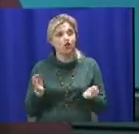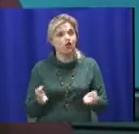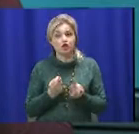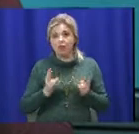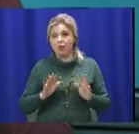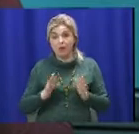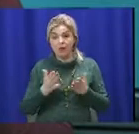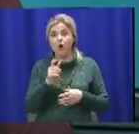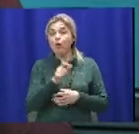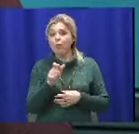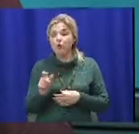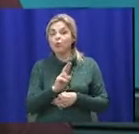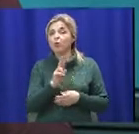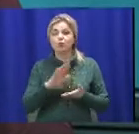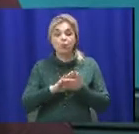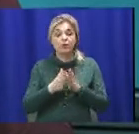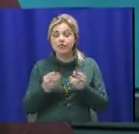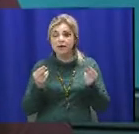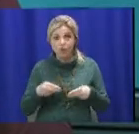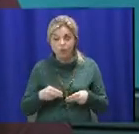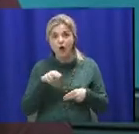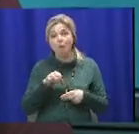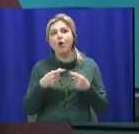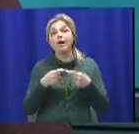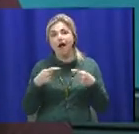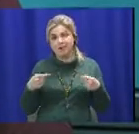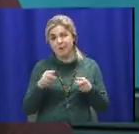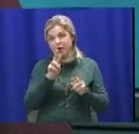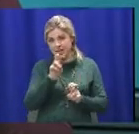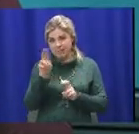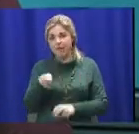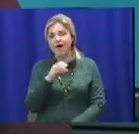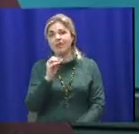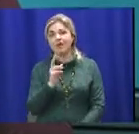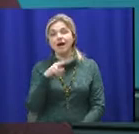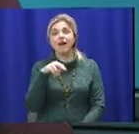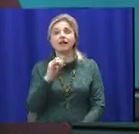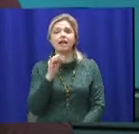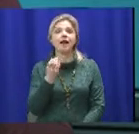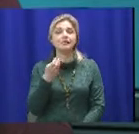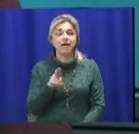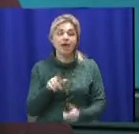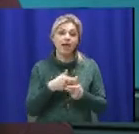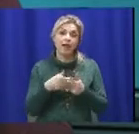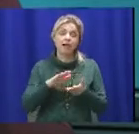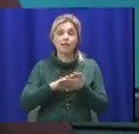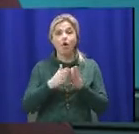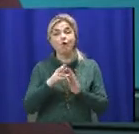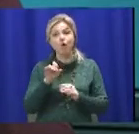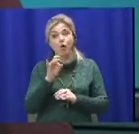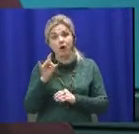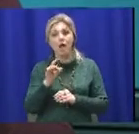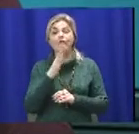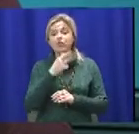не заключать договор или декларацію, по-разному називається це документ з врачом, в течение 2018